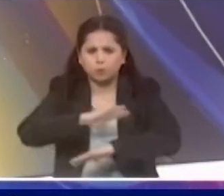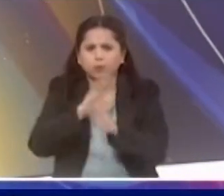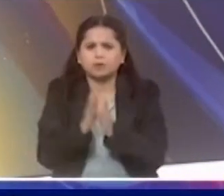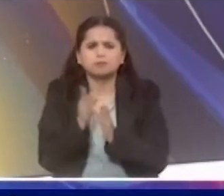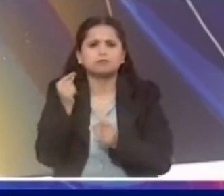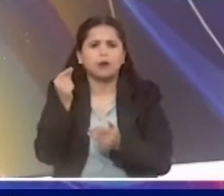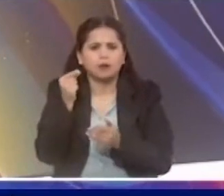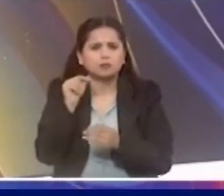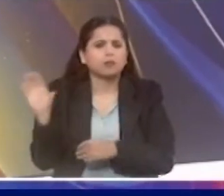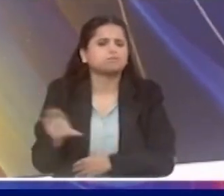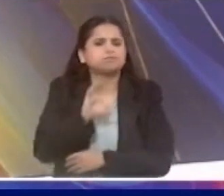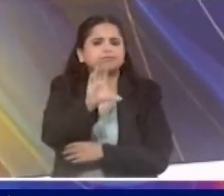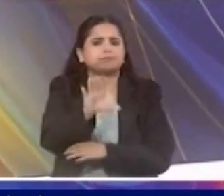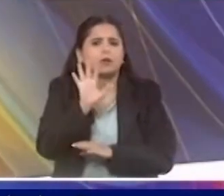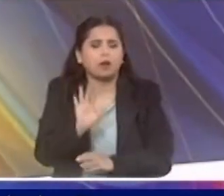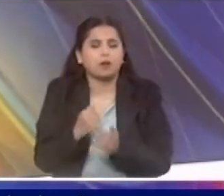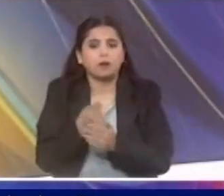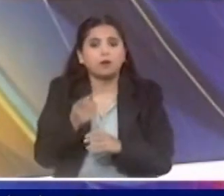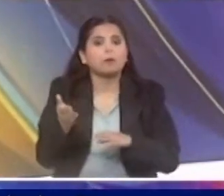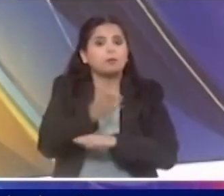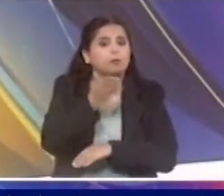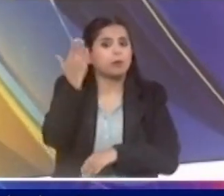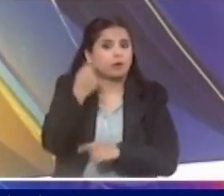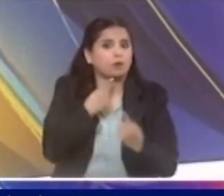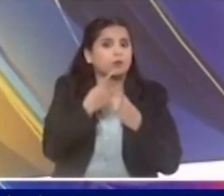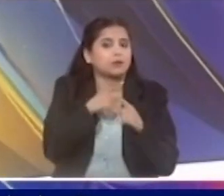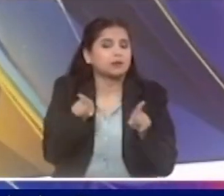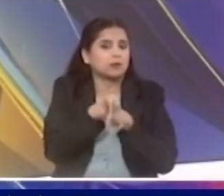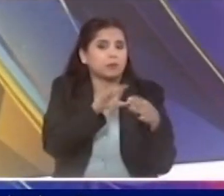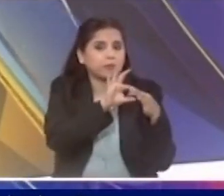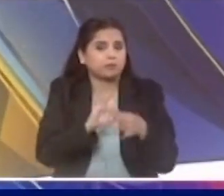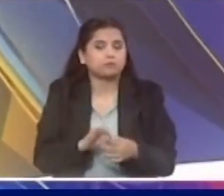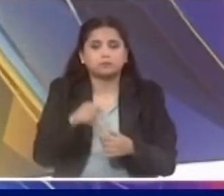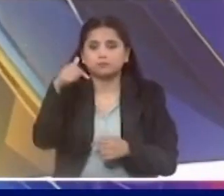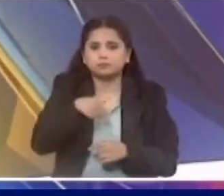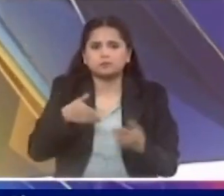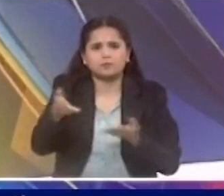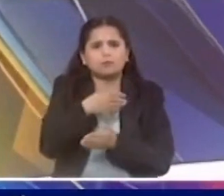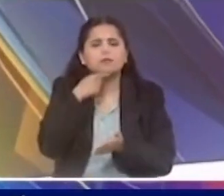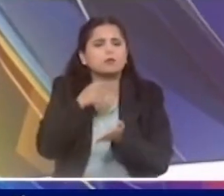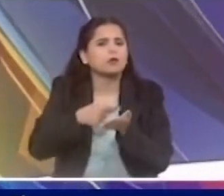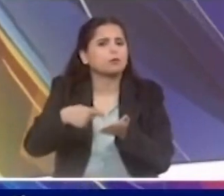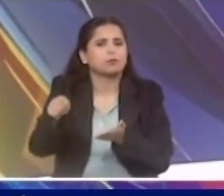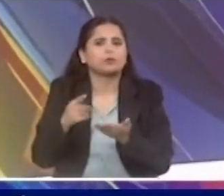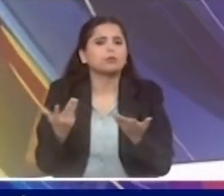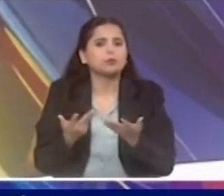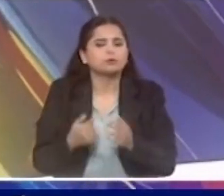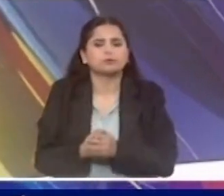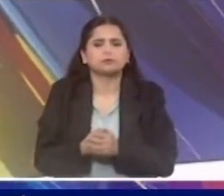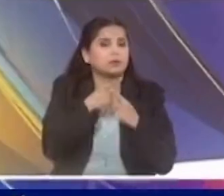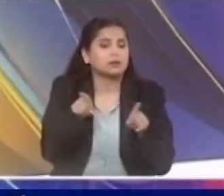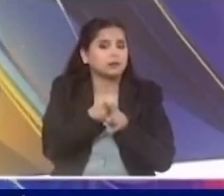समा सेमिकंडक्टर शी आयात कमी होईल भारताद गुंतावनुक वाठेल